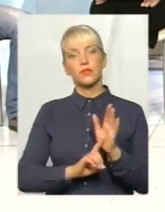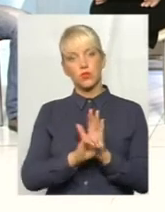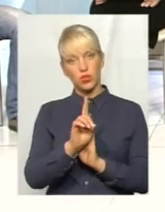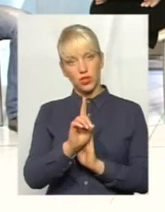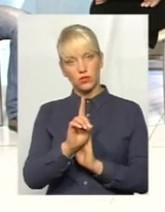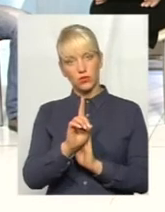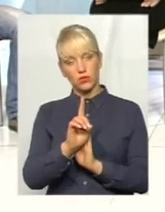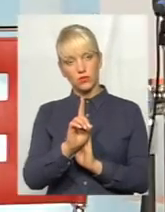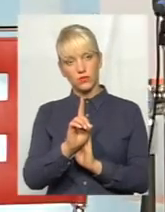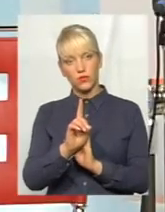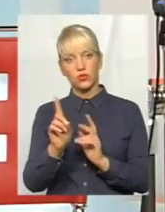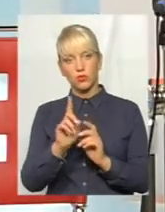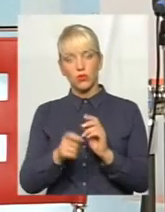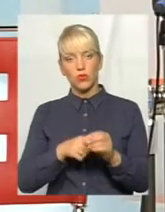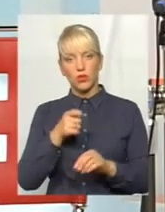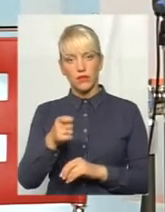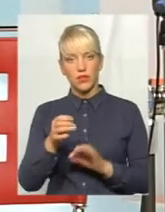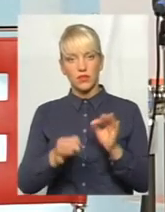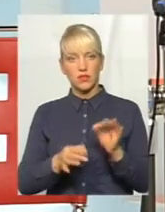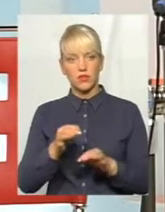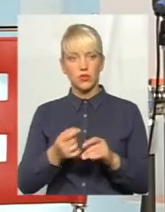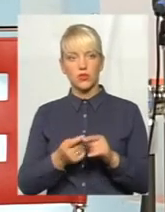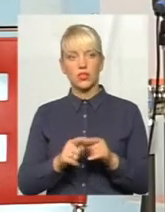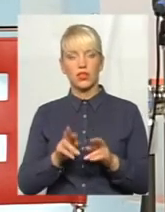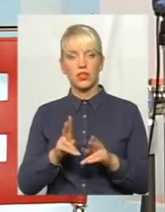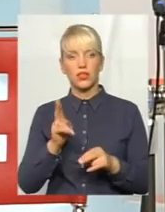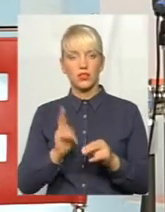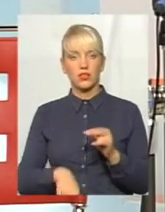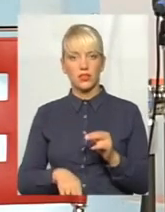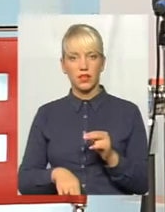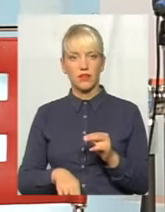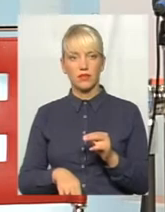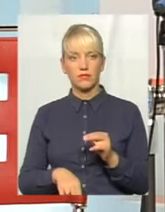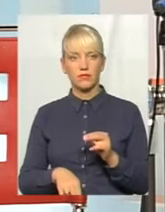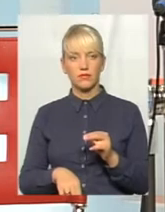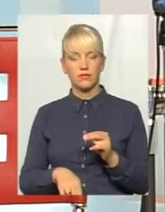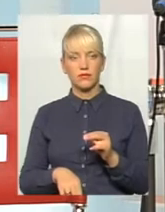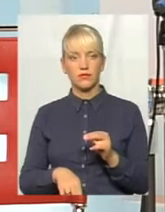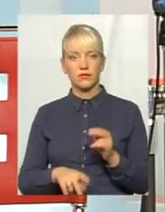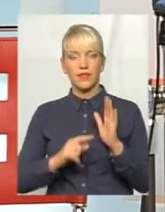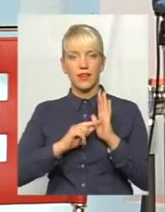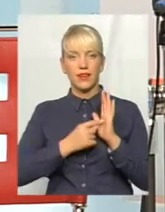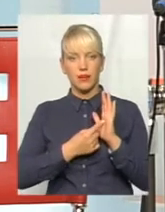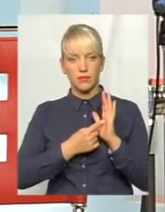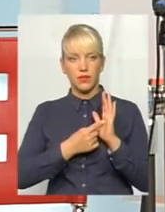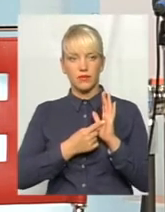Спочатку, щоб подаватися до суду, це, як скажімо так, кінцева крапка,